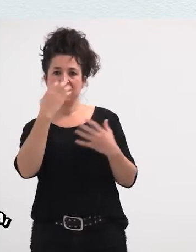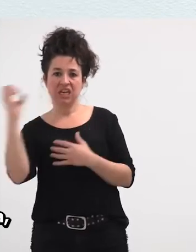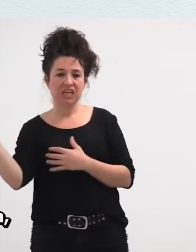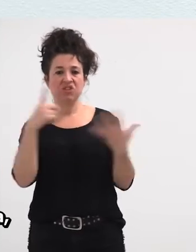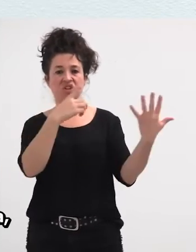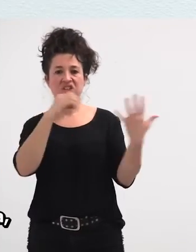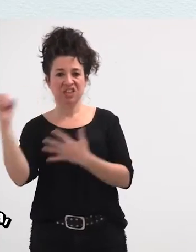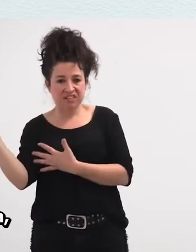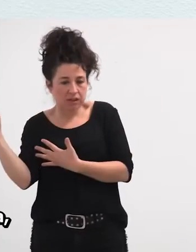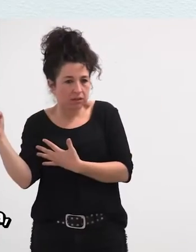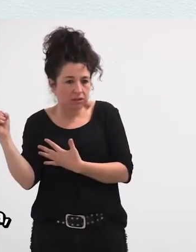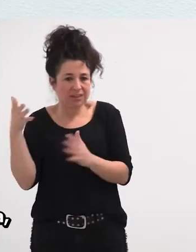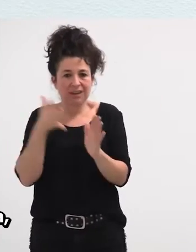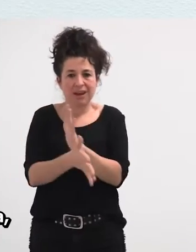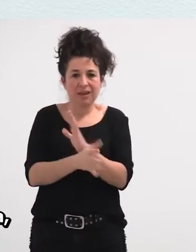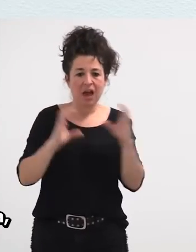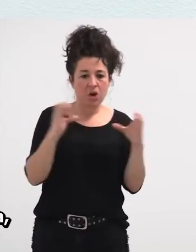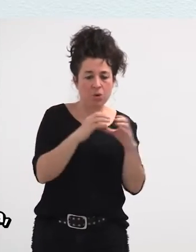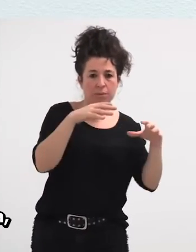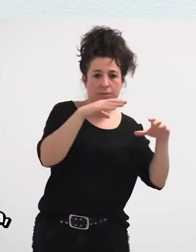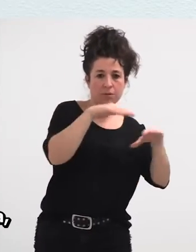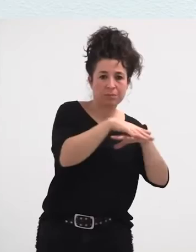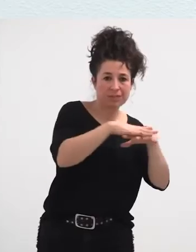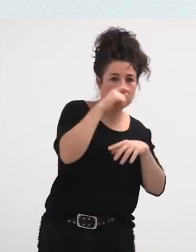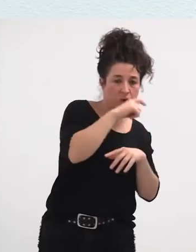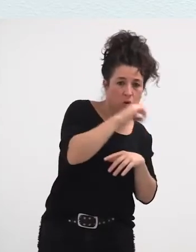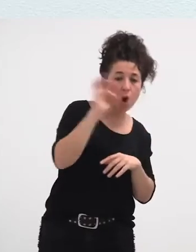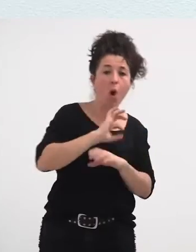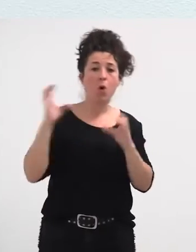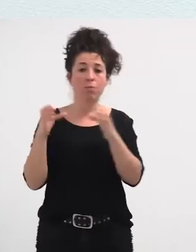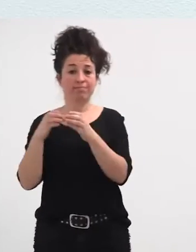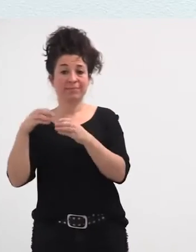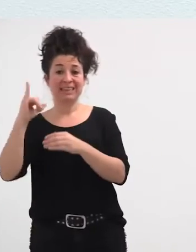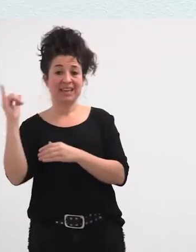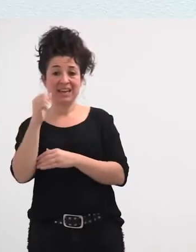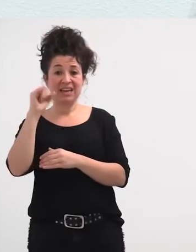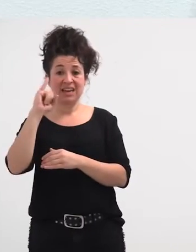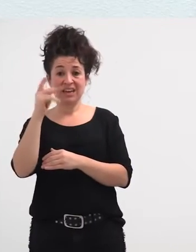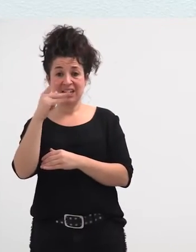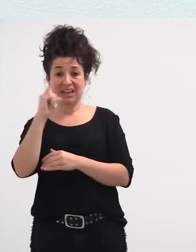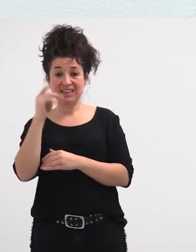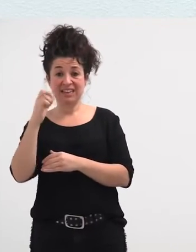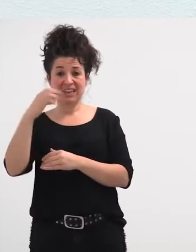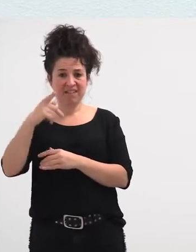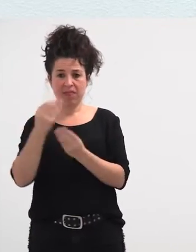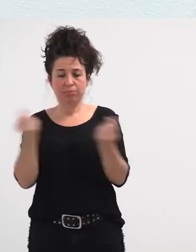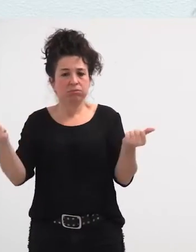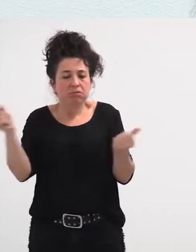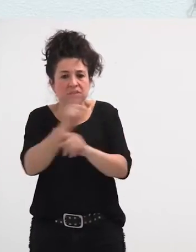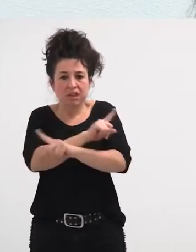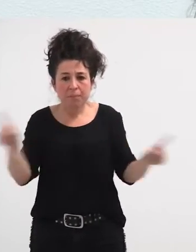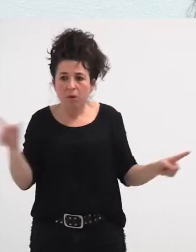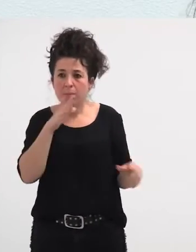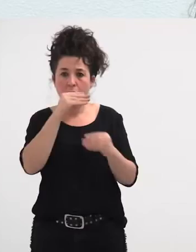Osa, ez dira desagertuko, ez irungo mistoa, ez, ez jaizkibel. Gero eta gazte gehiago, erakartzeen dituzte. Osa,